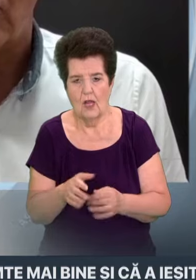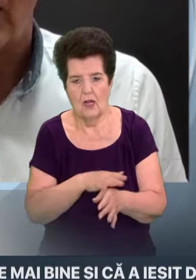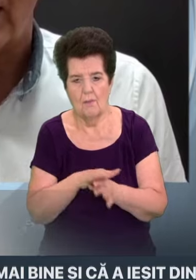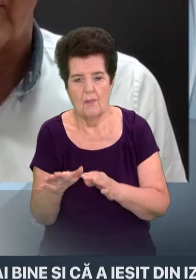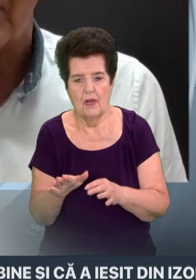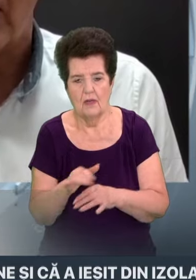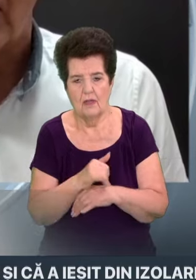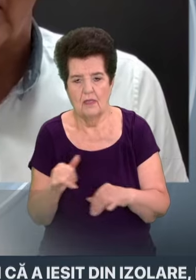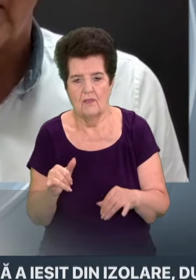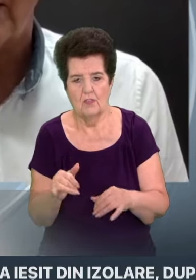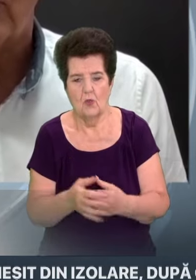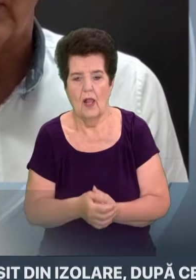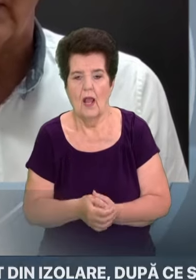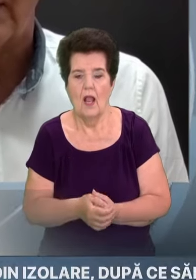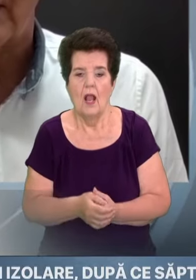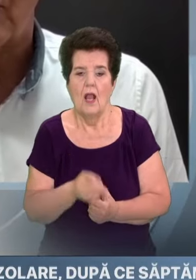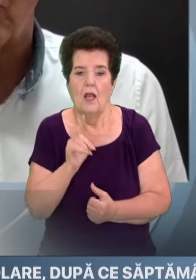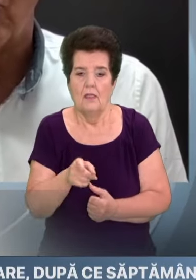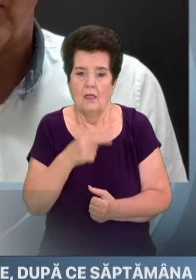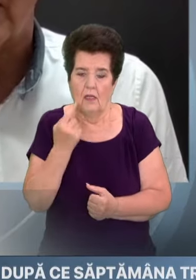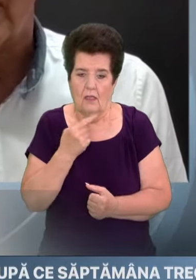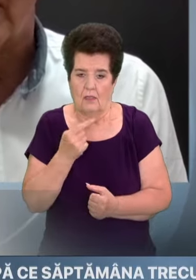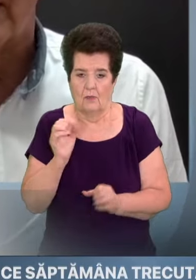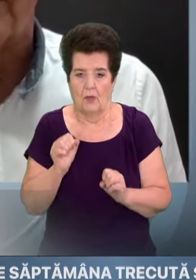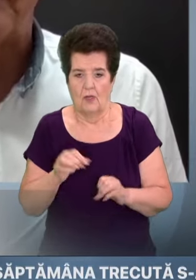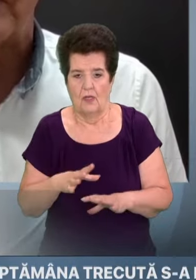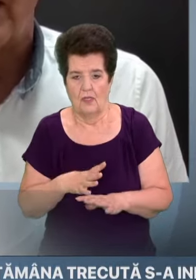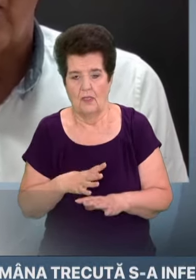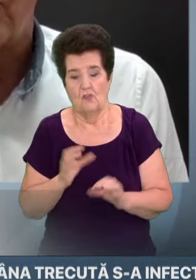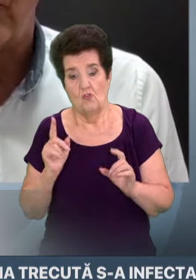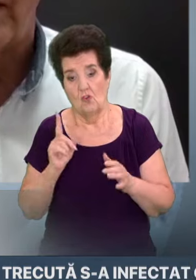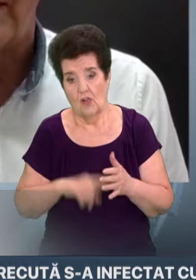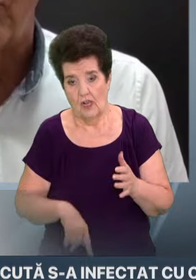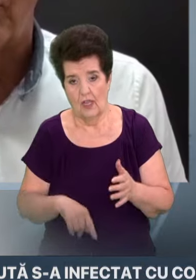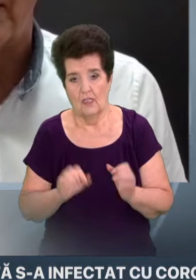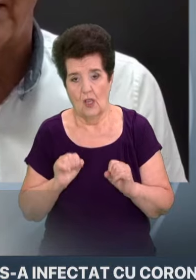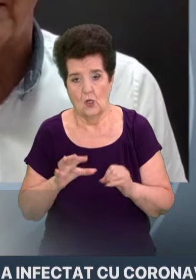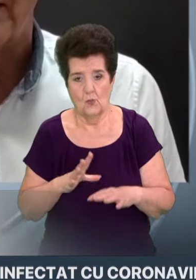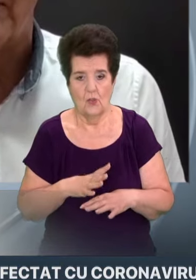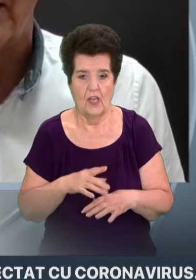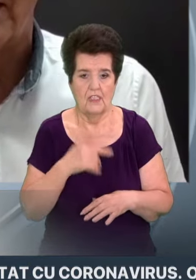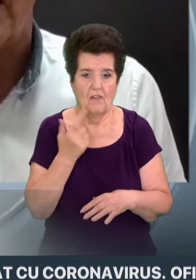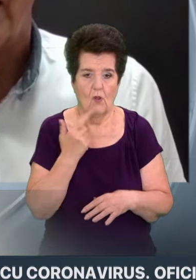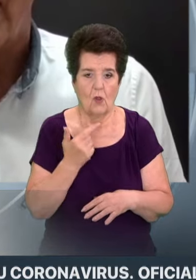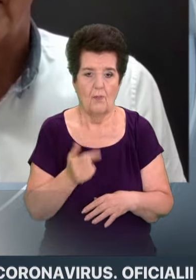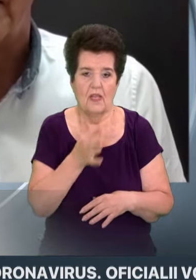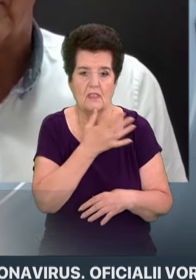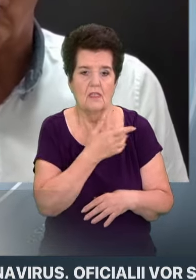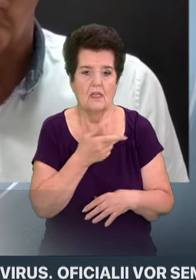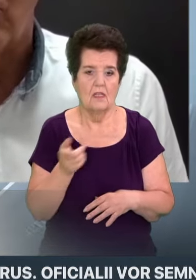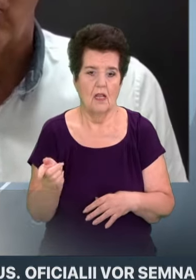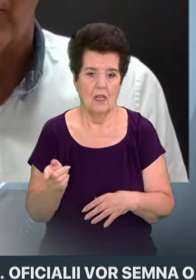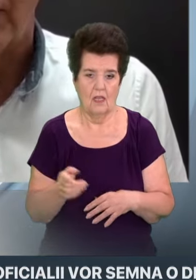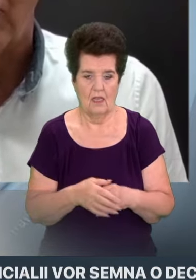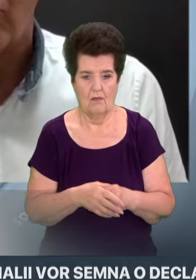desfășurare. De reținut însă și cred că aș putea să vorbesc în termenii a